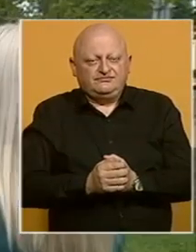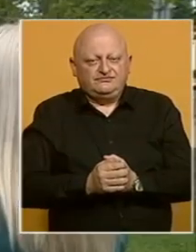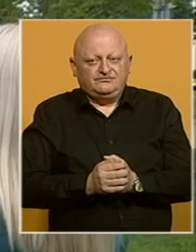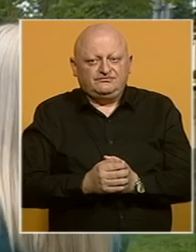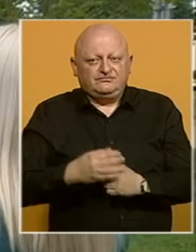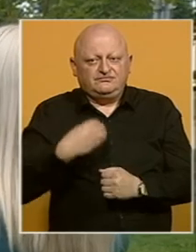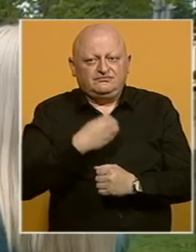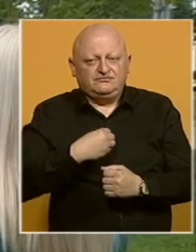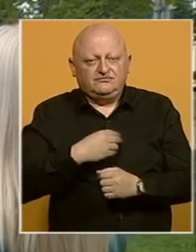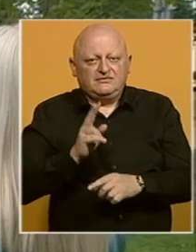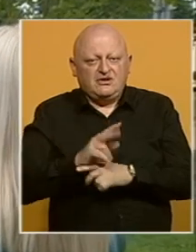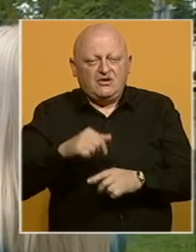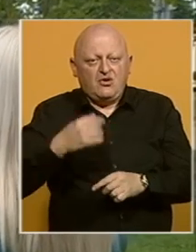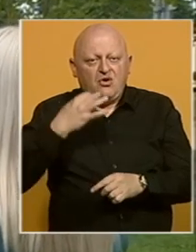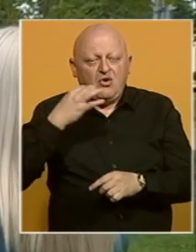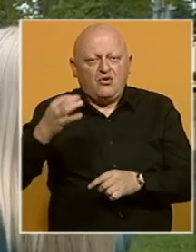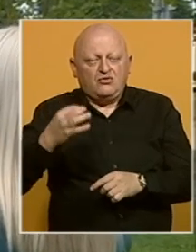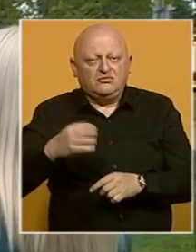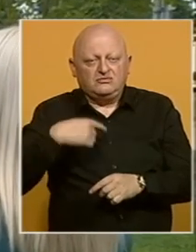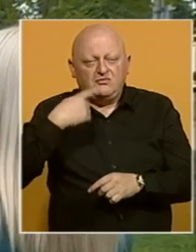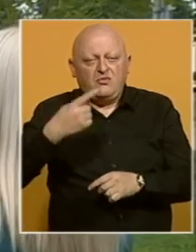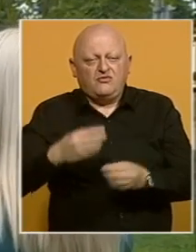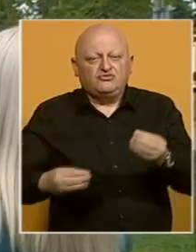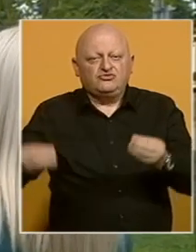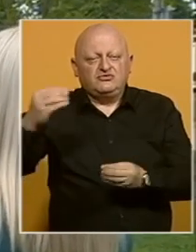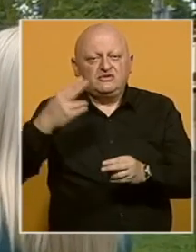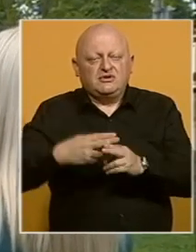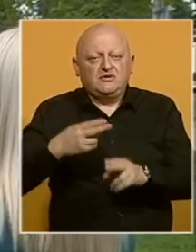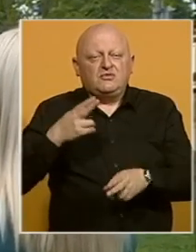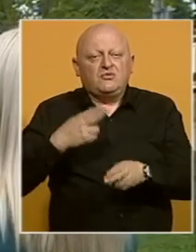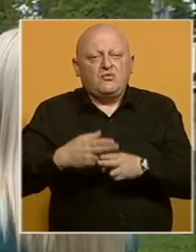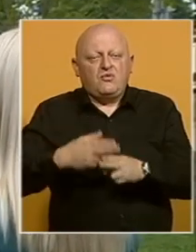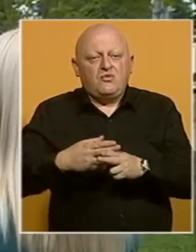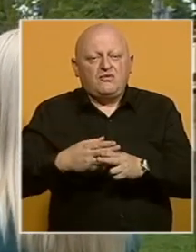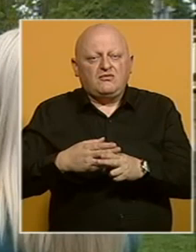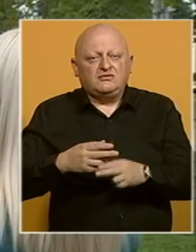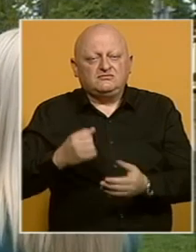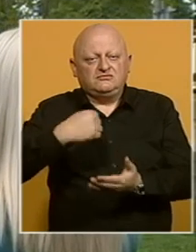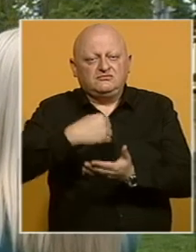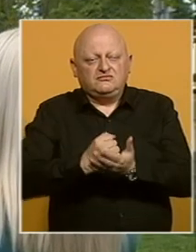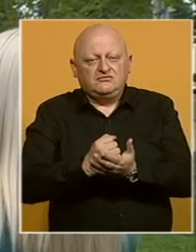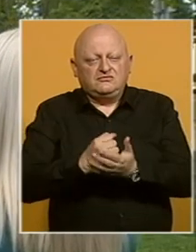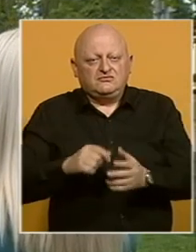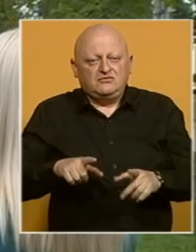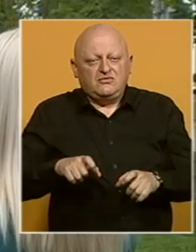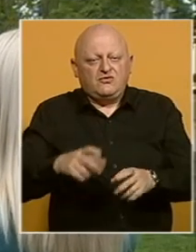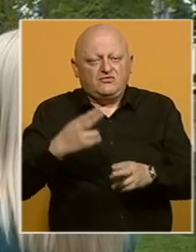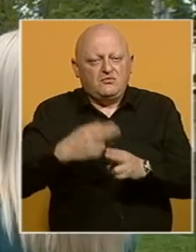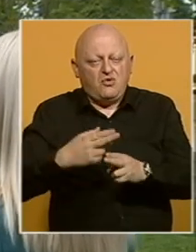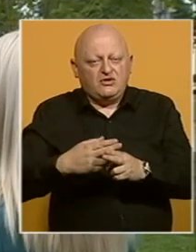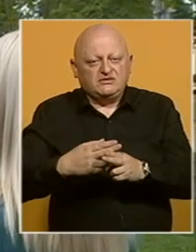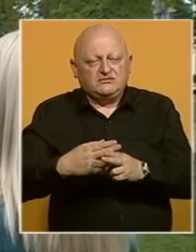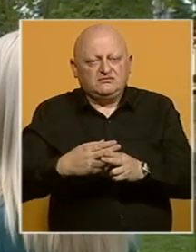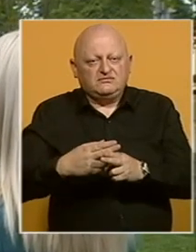Nažalost svjedoci smo ovih dana da se govori o povećenom broju pacijenata sa verifikovanom COVID-19 infekcijom.